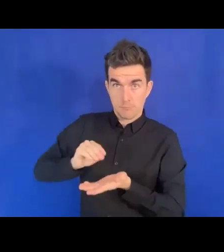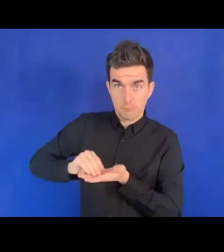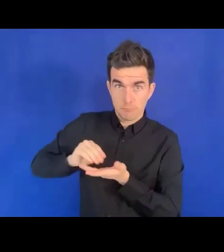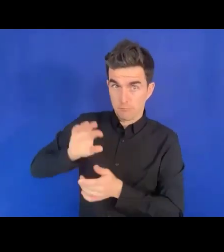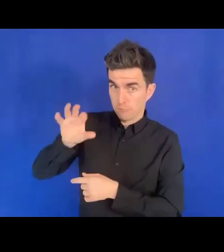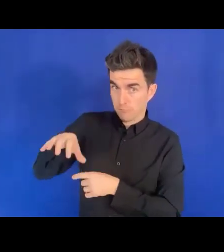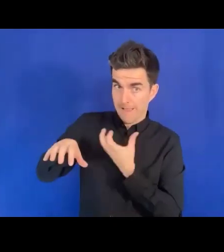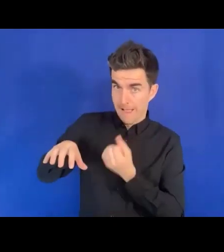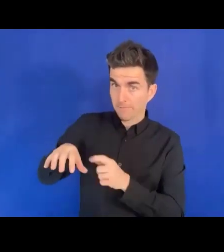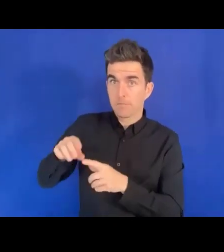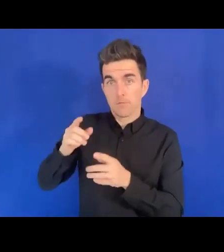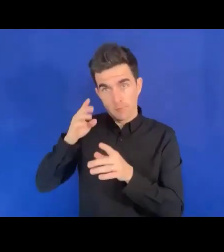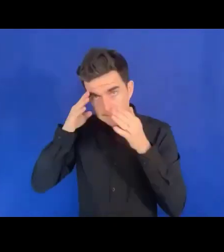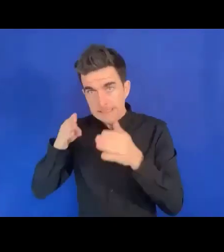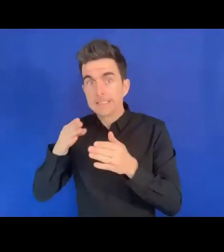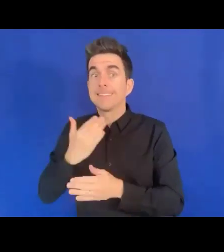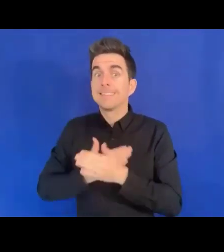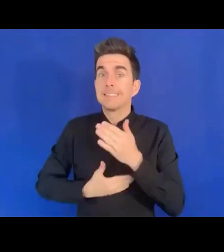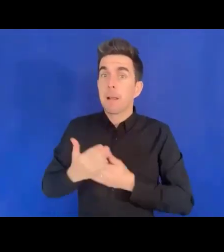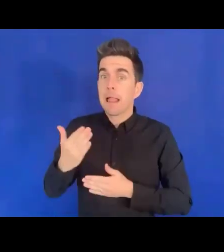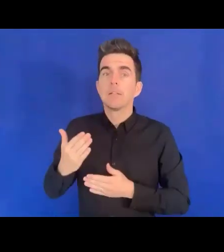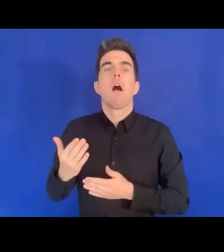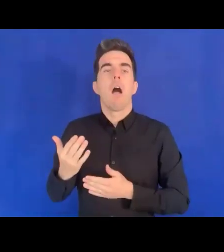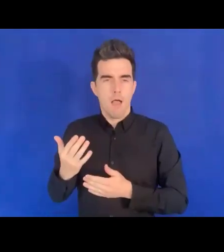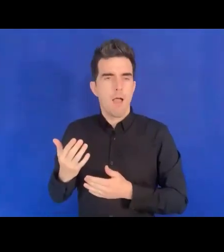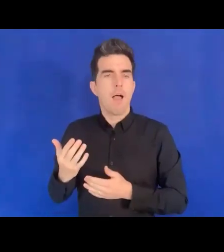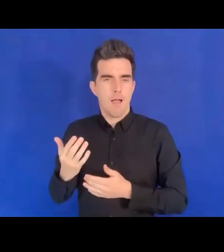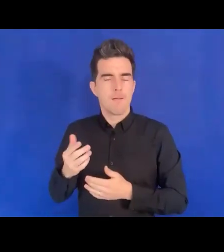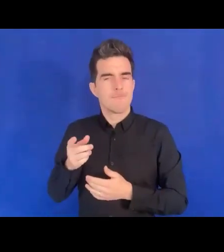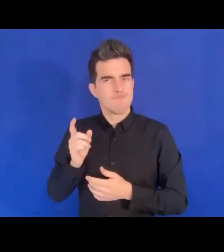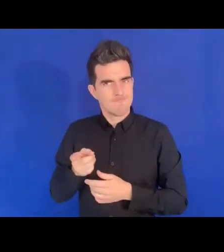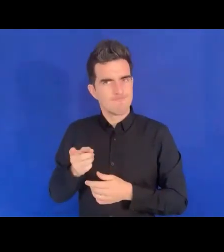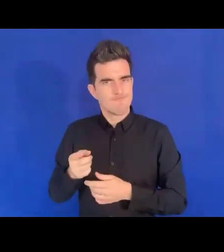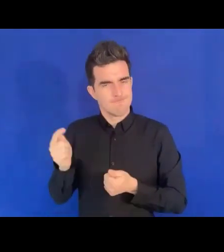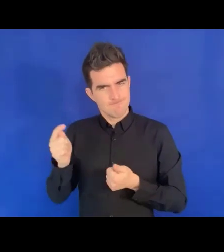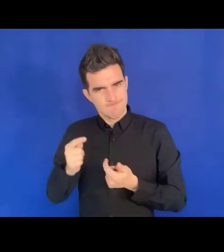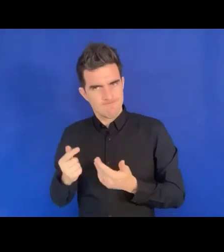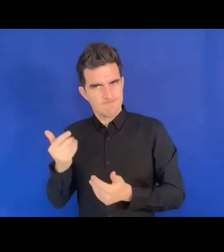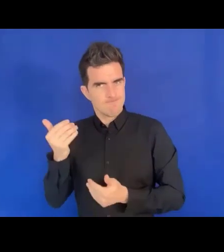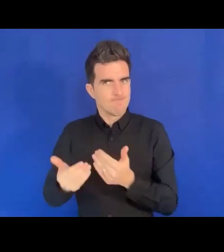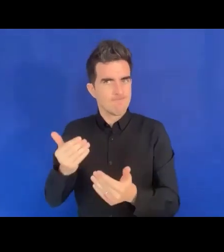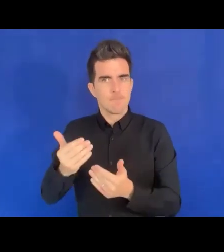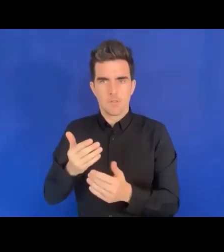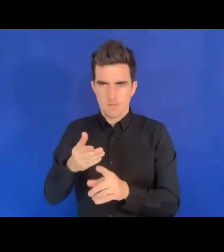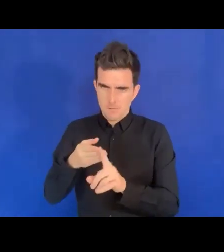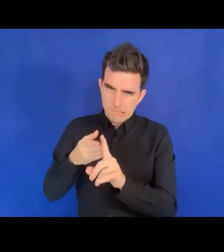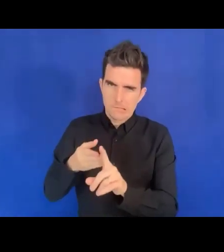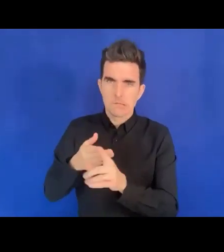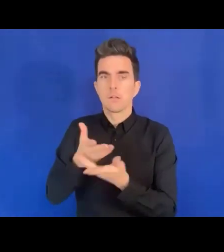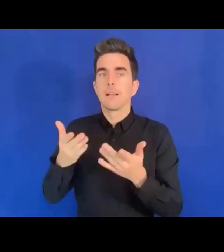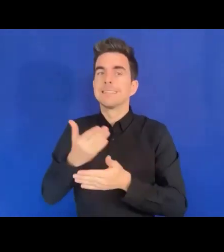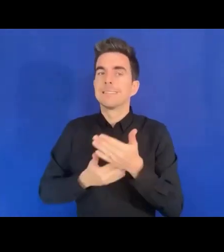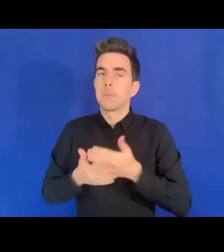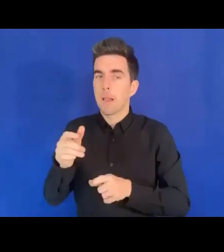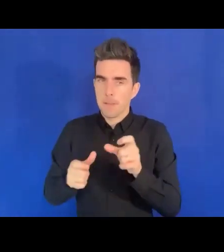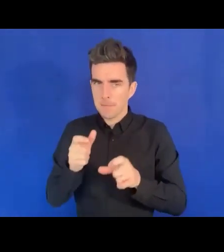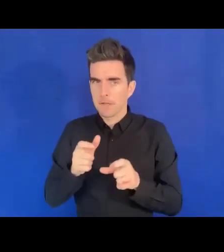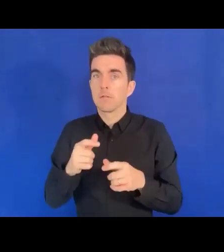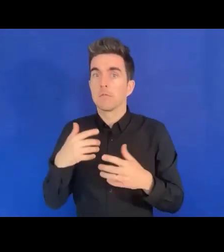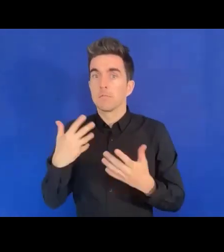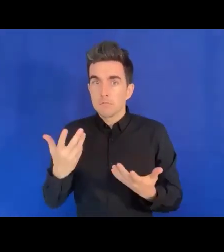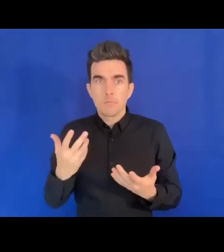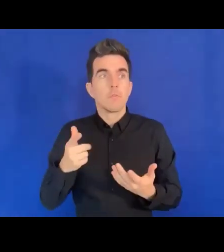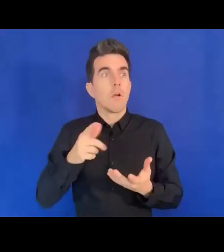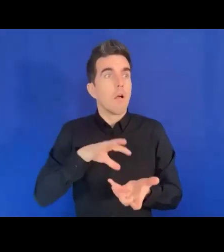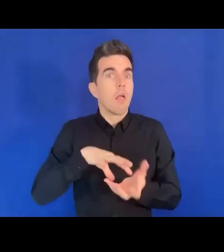questions des personnes en situation de handicap, il faudrait les impliquer tous ensemble. Il faudrait coopérer